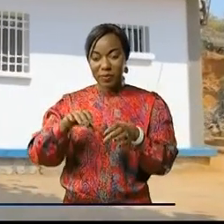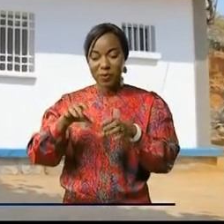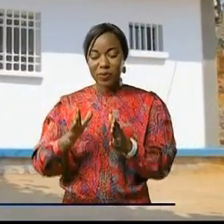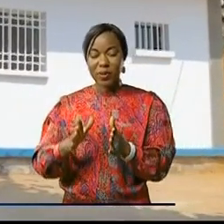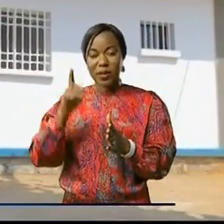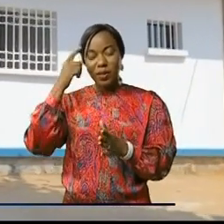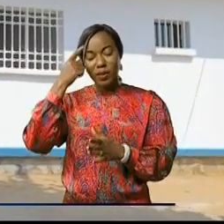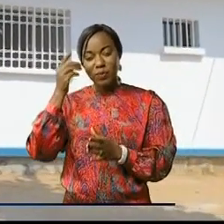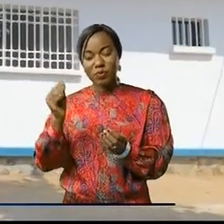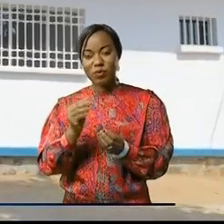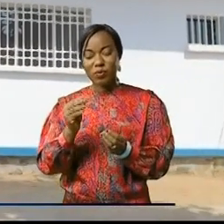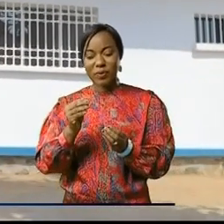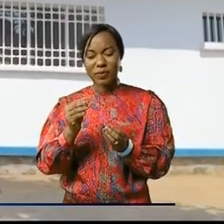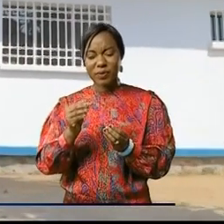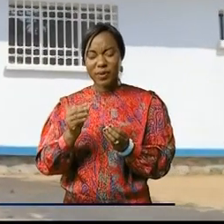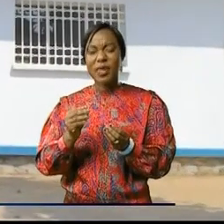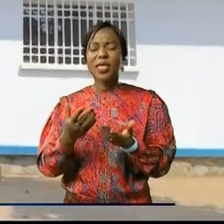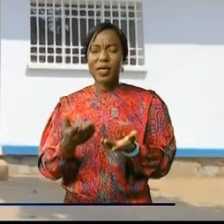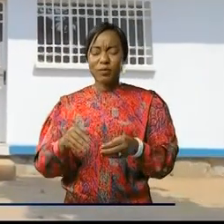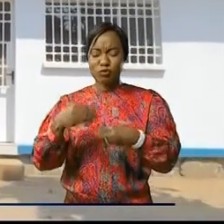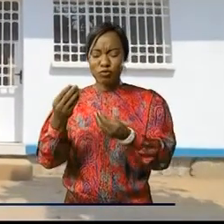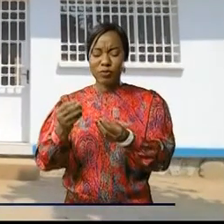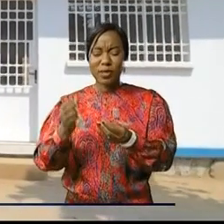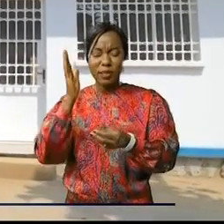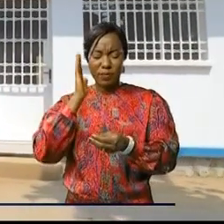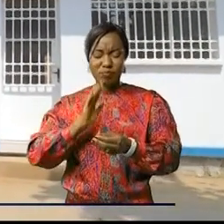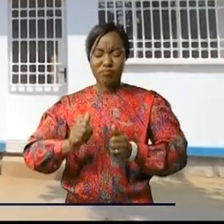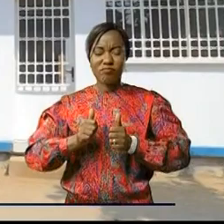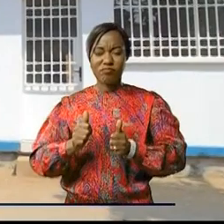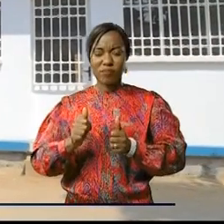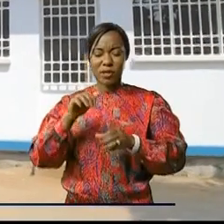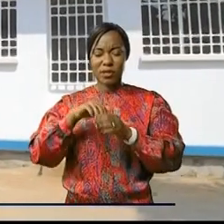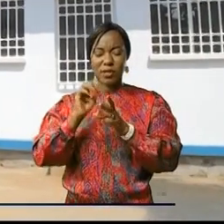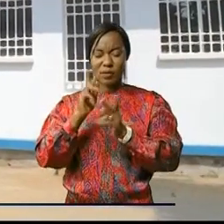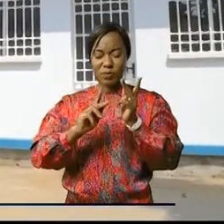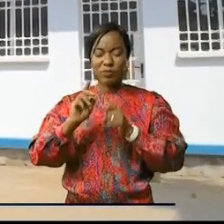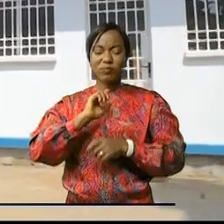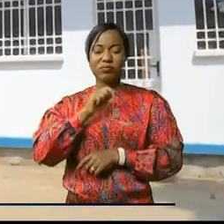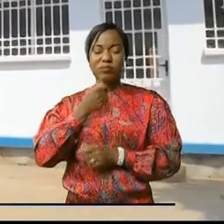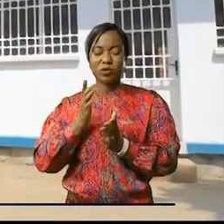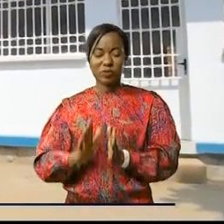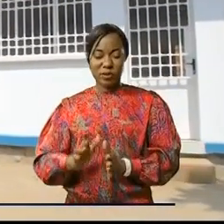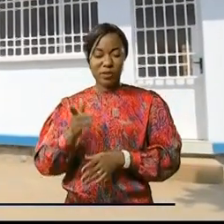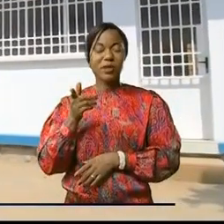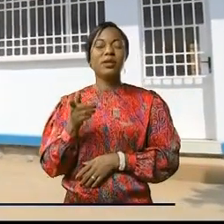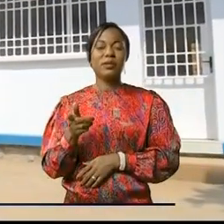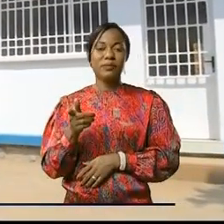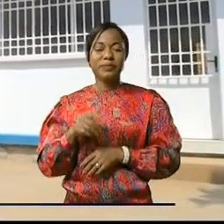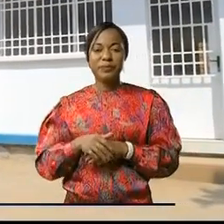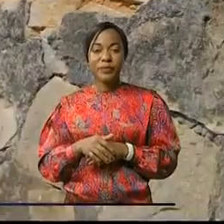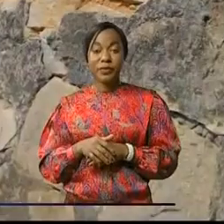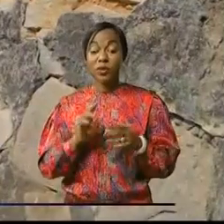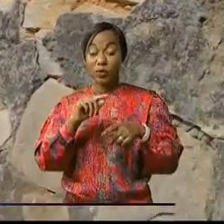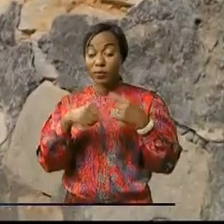garantir des bonnes conditions de vie à la population en général, mais aussi aux prisonniers incarcérés. Au